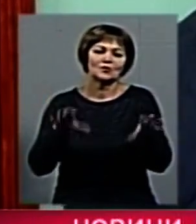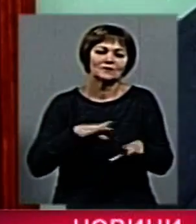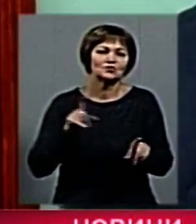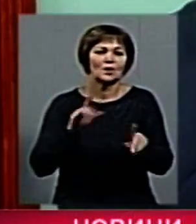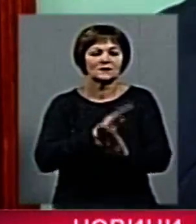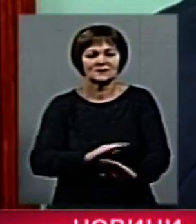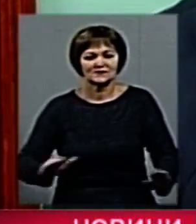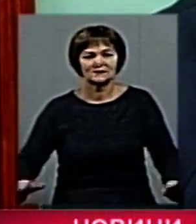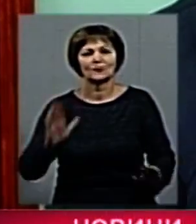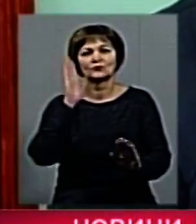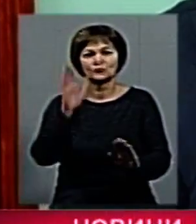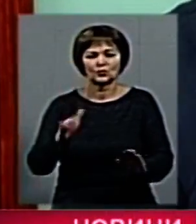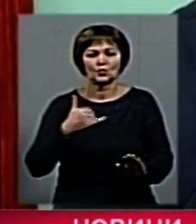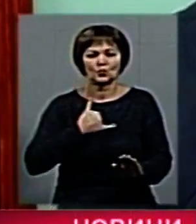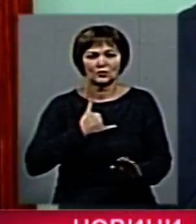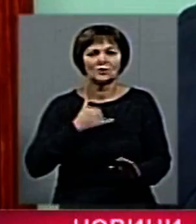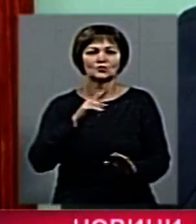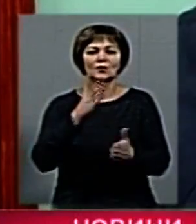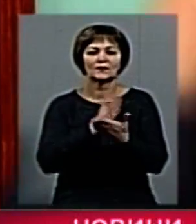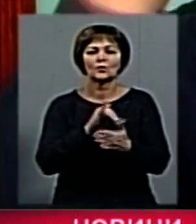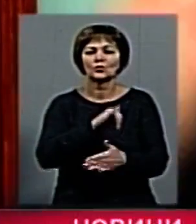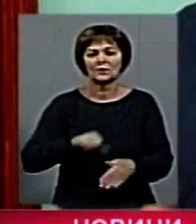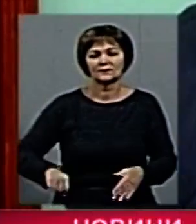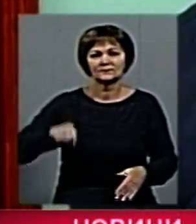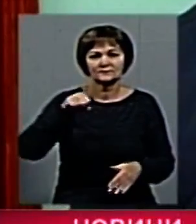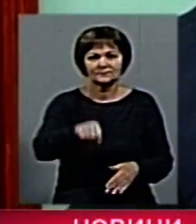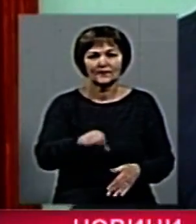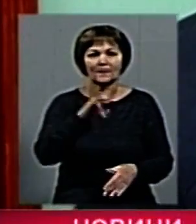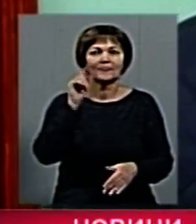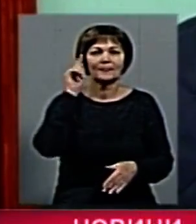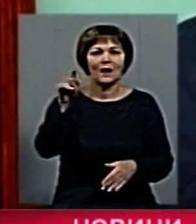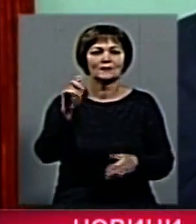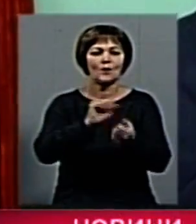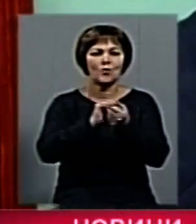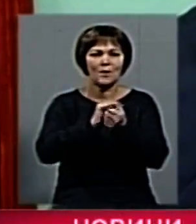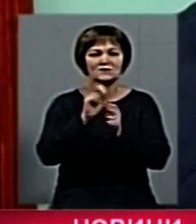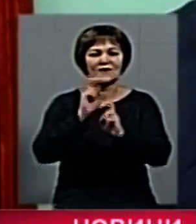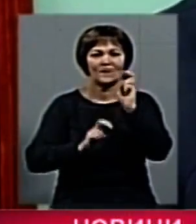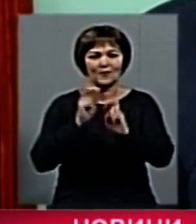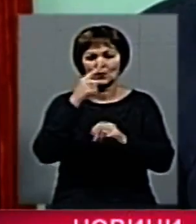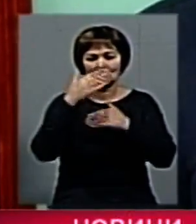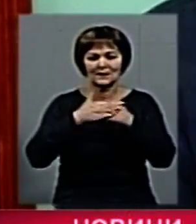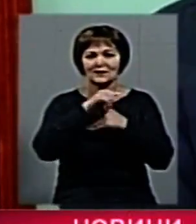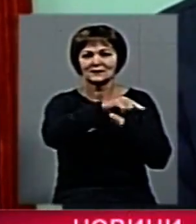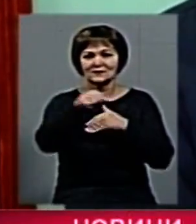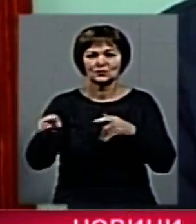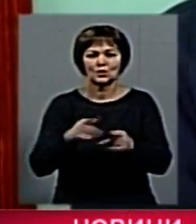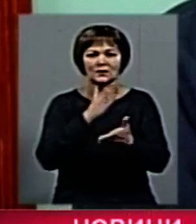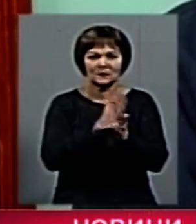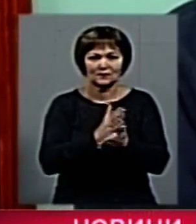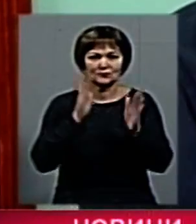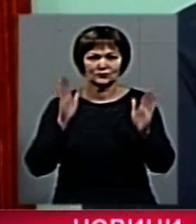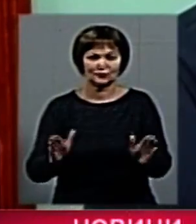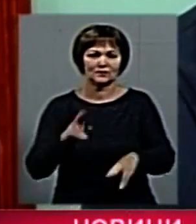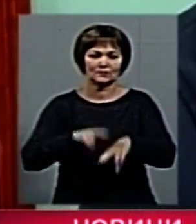дитячий садочок вже буде в нас, щоб діток було водити, не водити, туди, на бумажну фабрику чи десь. От тут буде якийсь дитячий садочок,